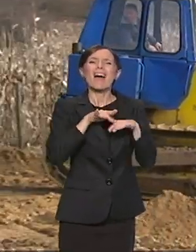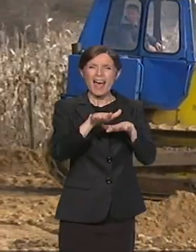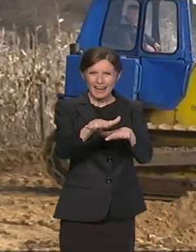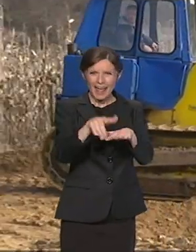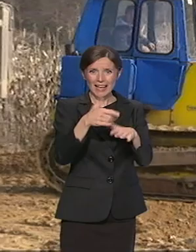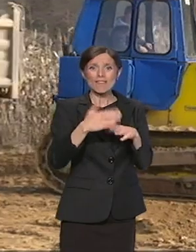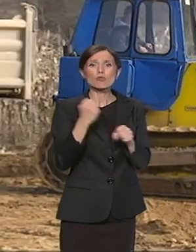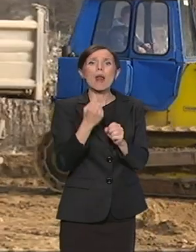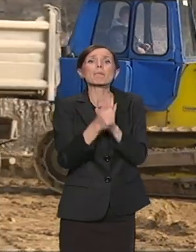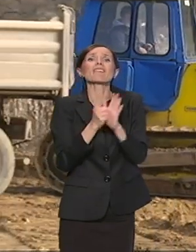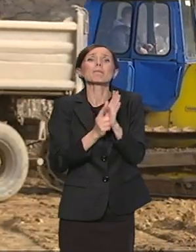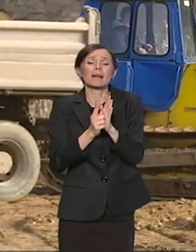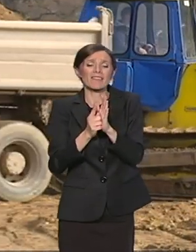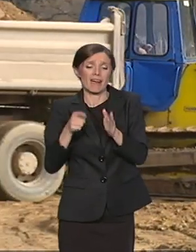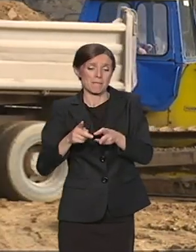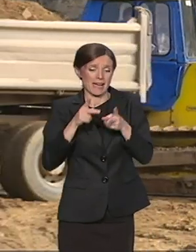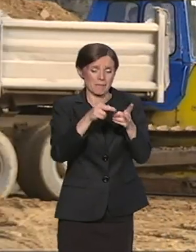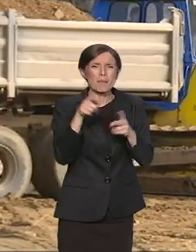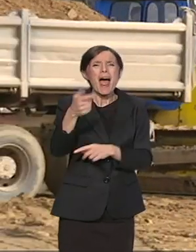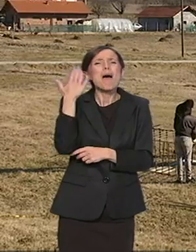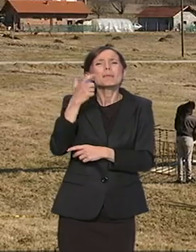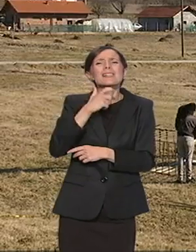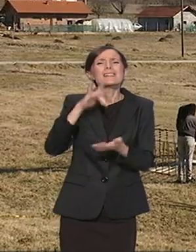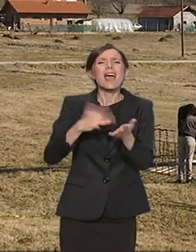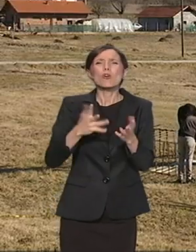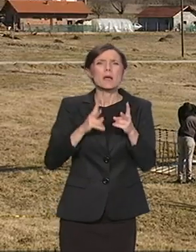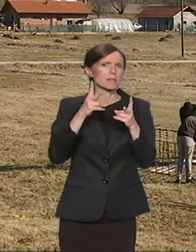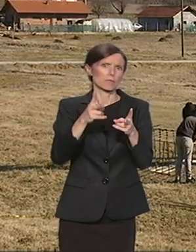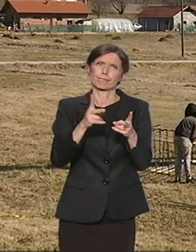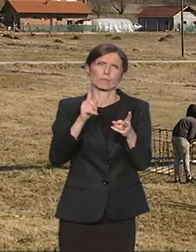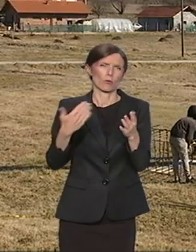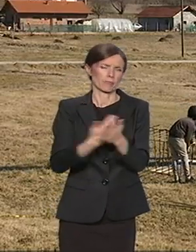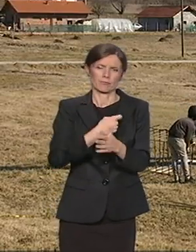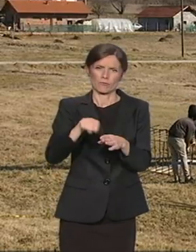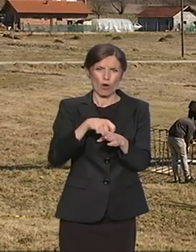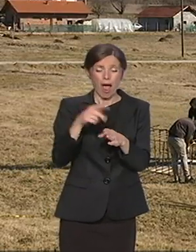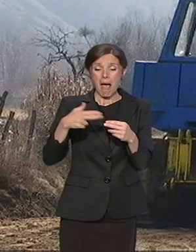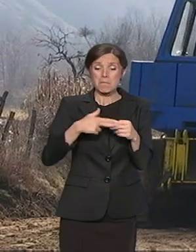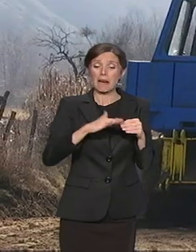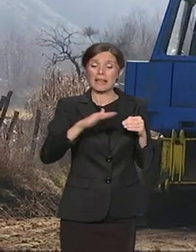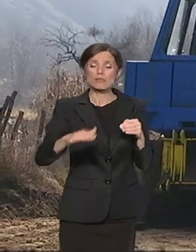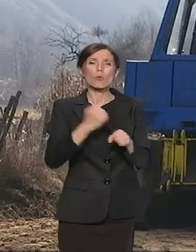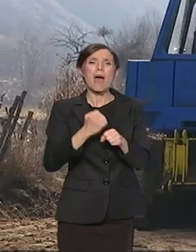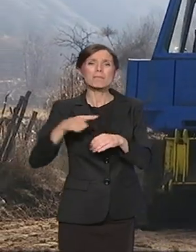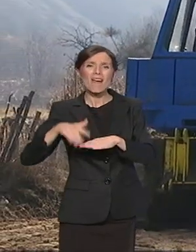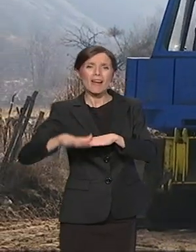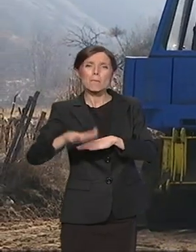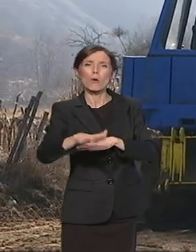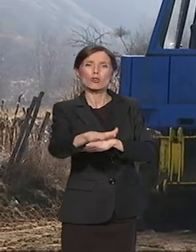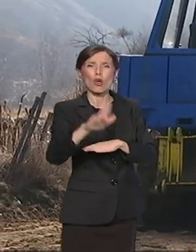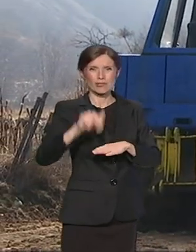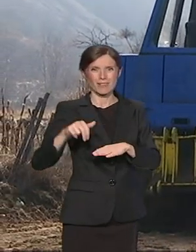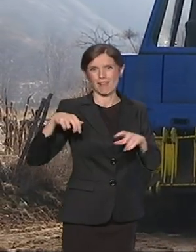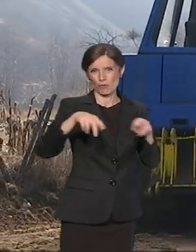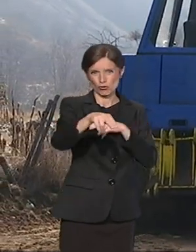starog mosta, kome je neophodna temeljna rekonstrukcija, počela je izgradnja Pontonskog. Oko tri hiljade ljudi iz